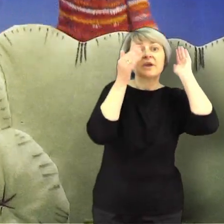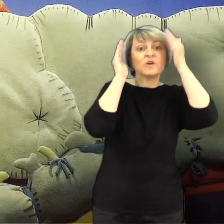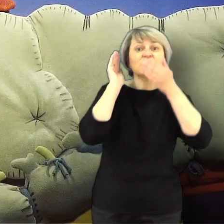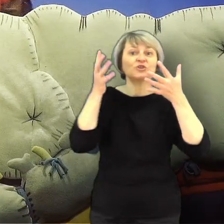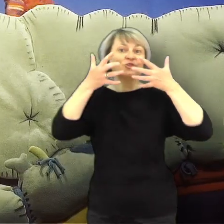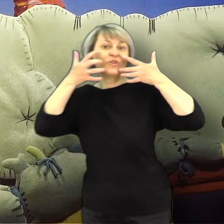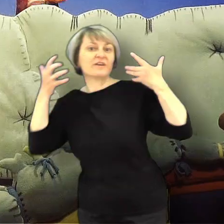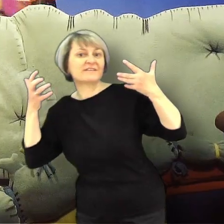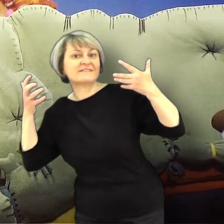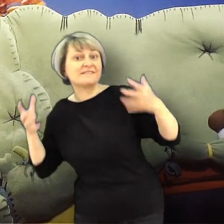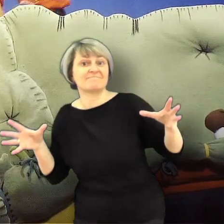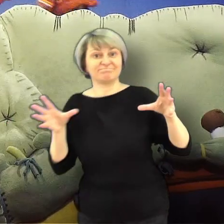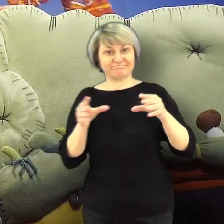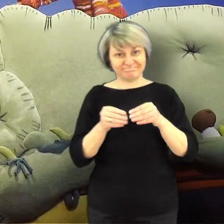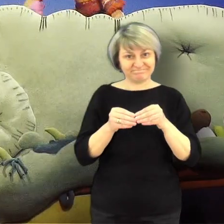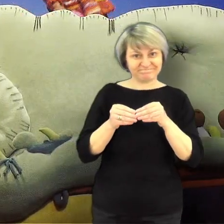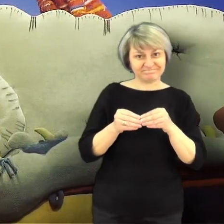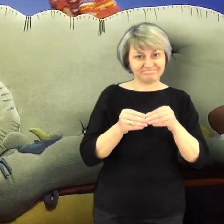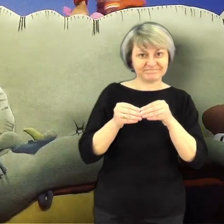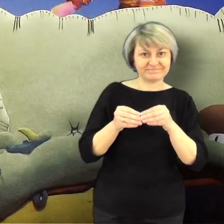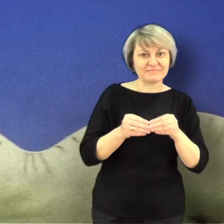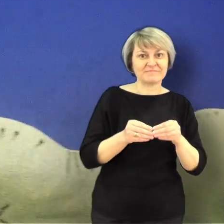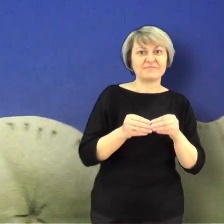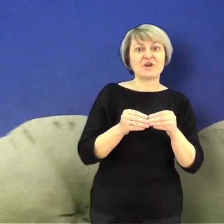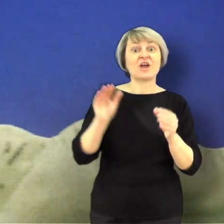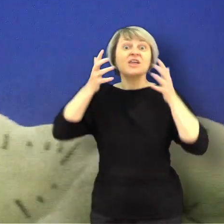Miś i tygrysek